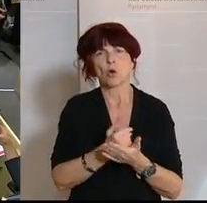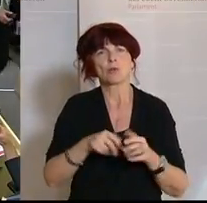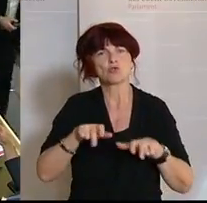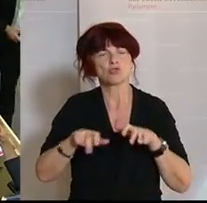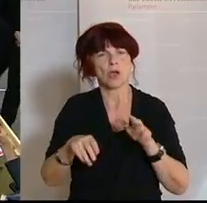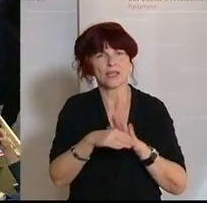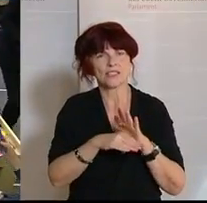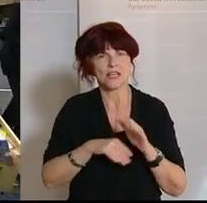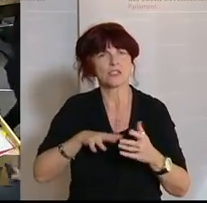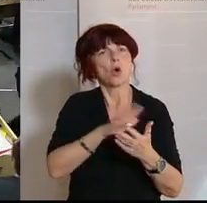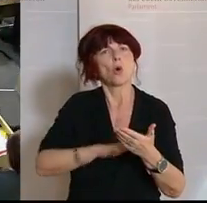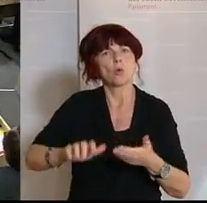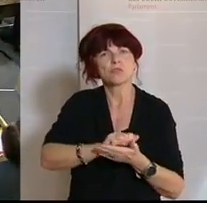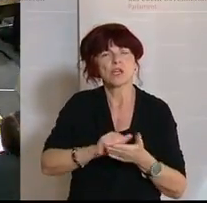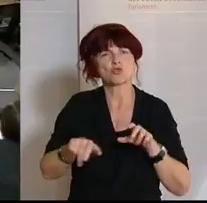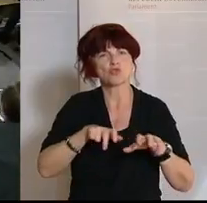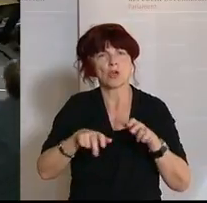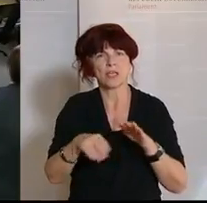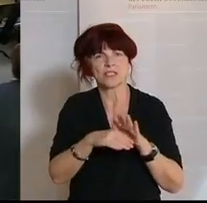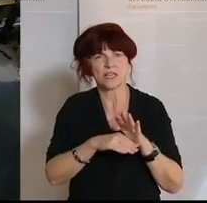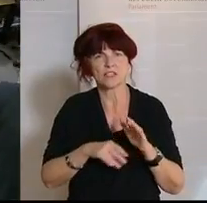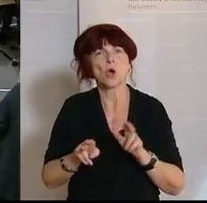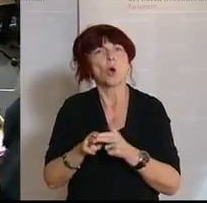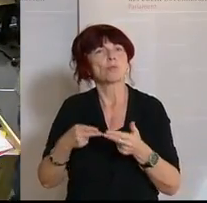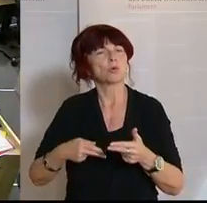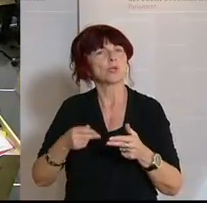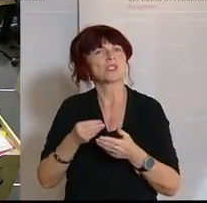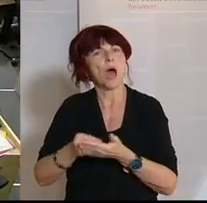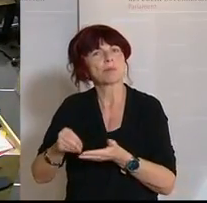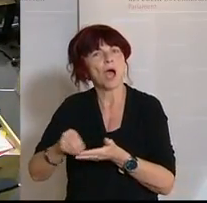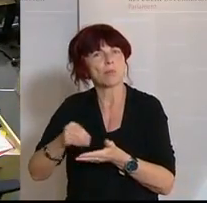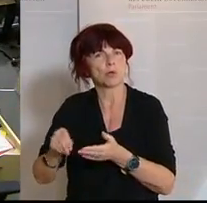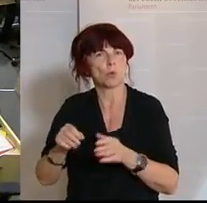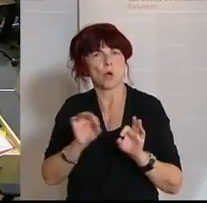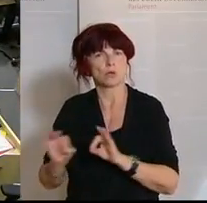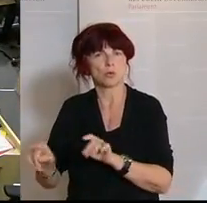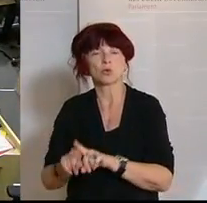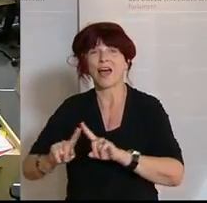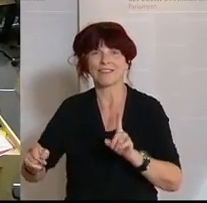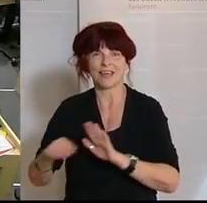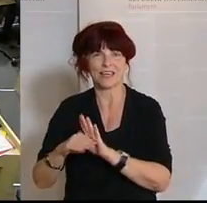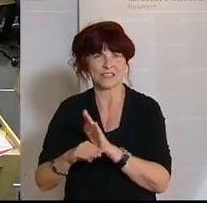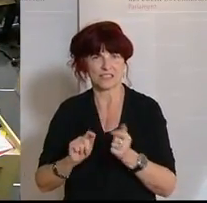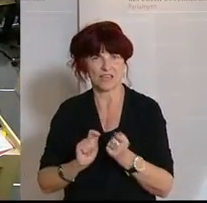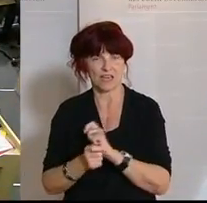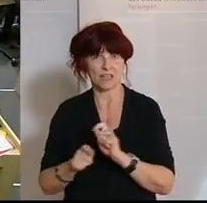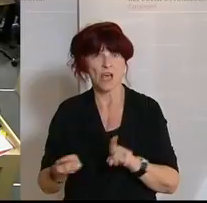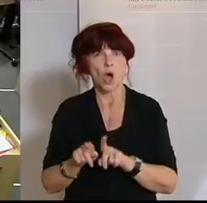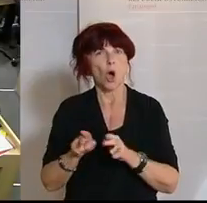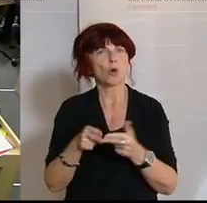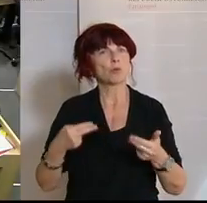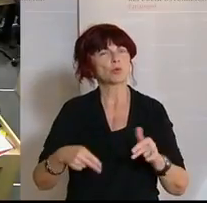-Hilfsfonds. Ein von ÖVP und den Grünen eingebrachtes Gesetzespaket enthält umfassende